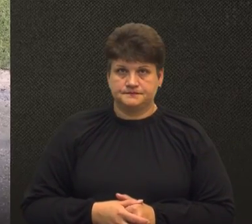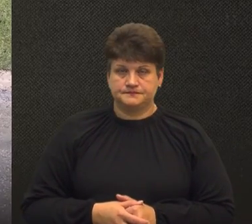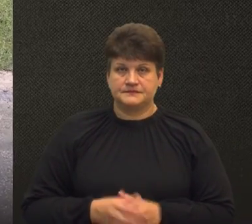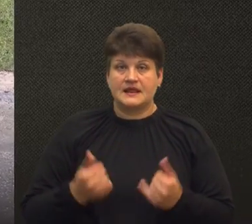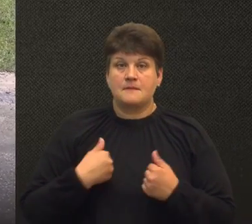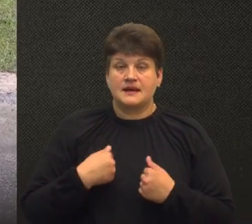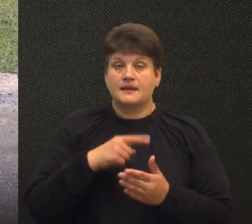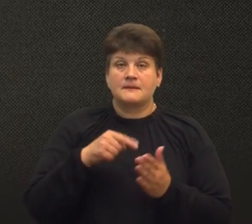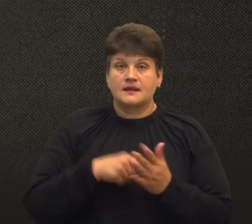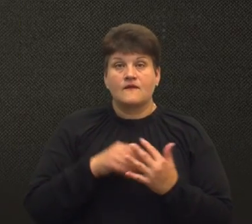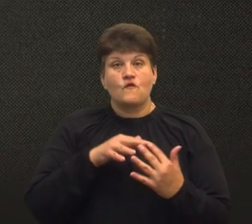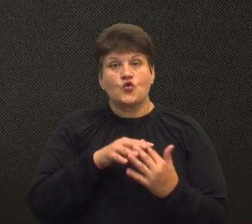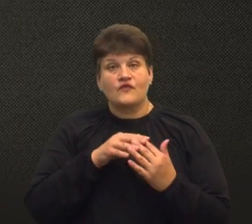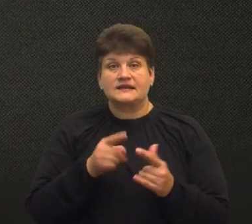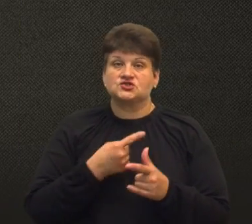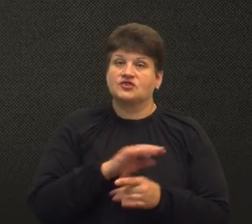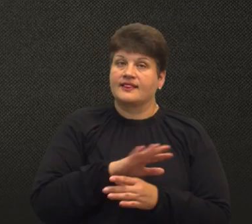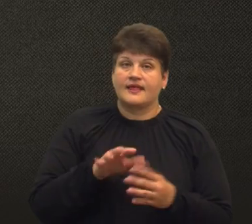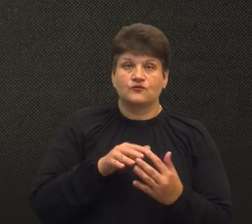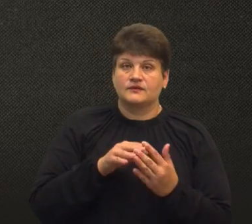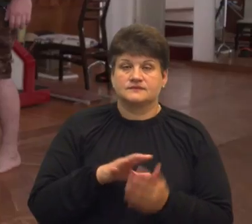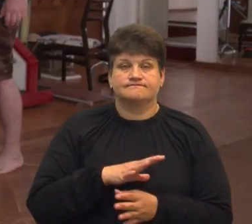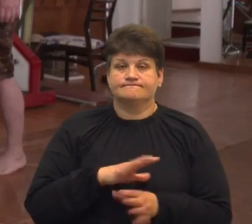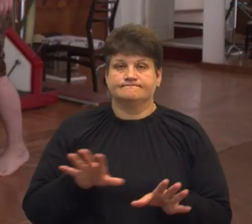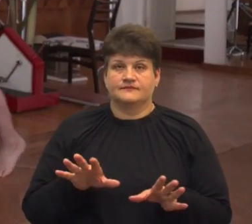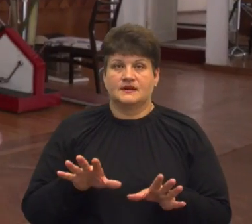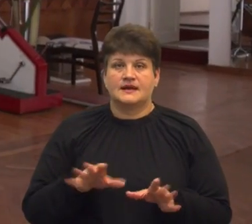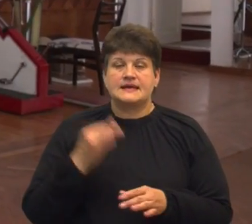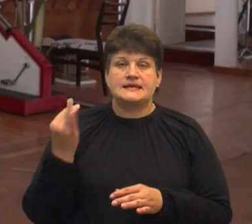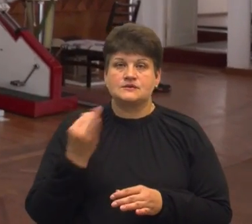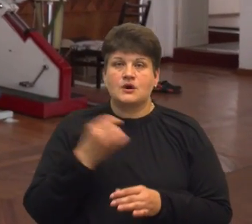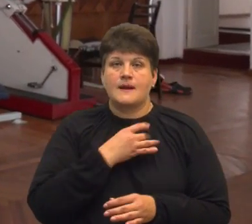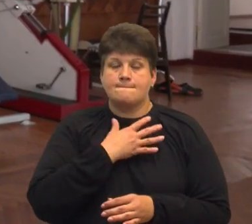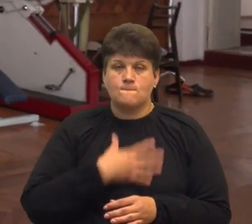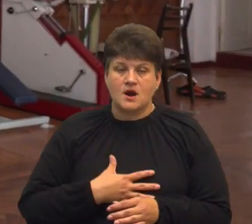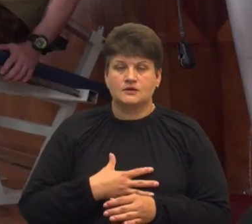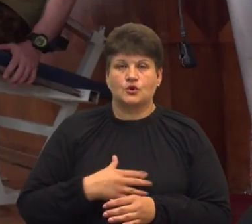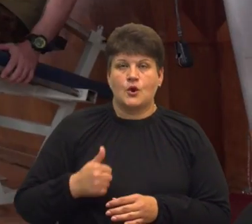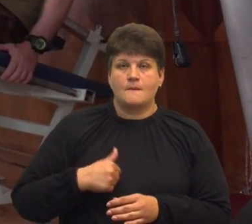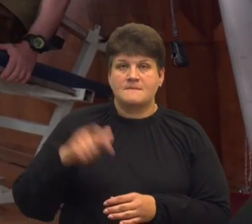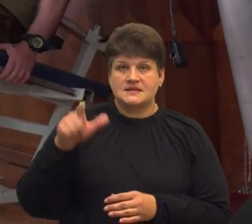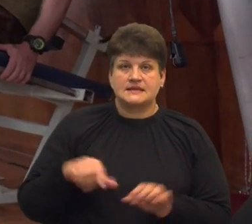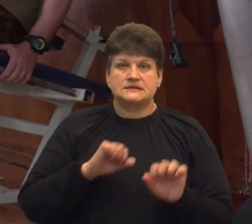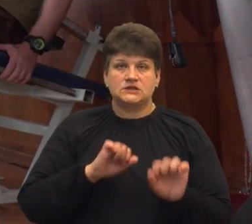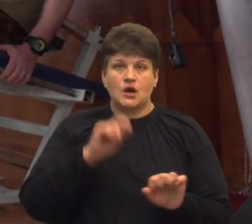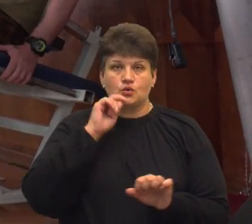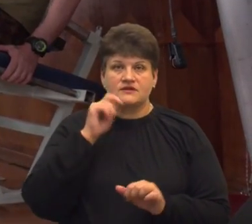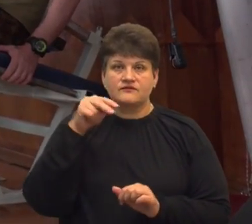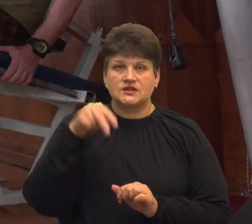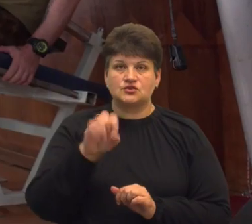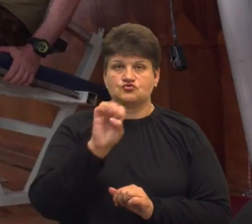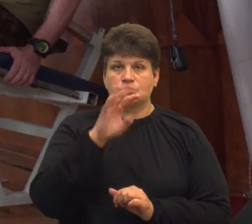питання, воювати чи не воювати, не стояло. Історія пораненого бійця Андрія Ісакова, який захищає Україну з 2014